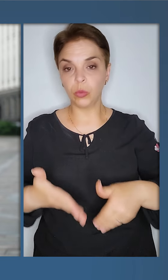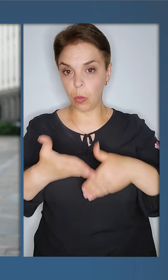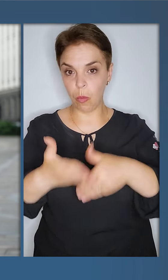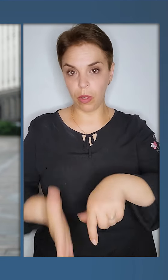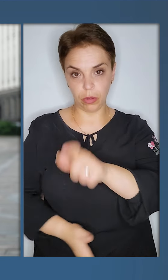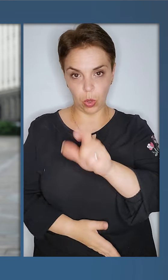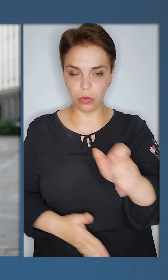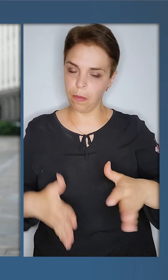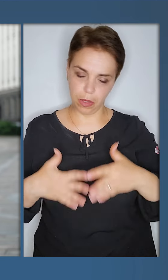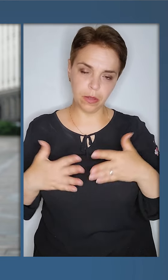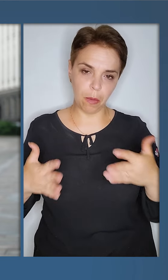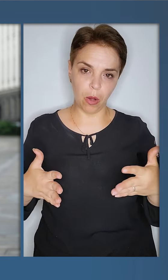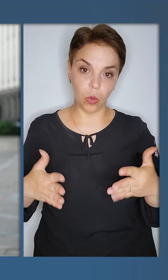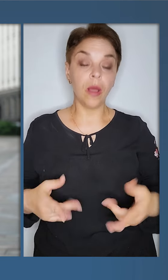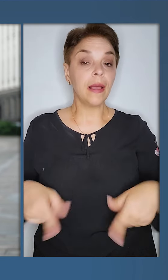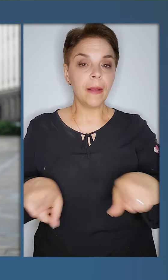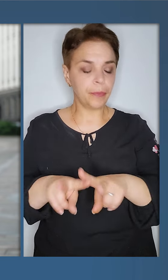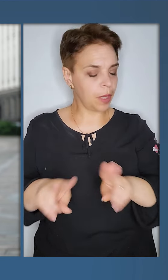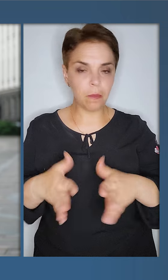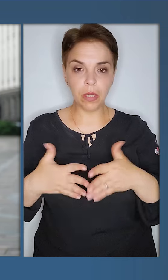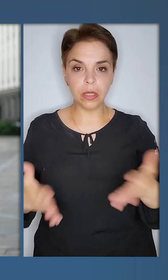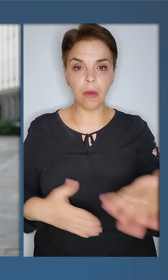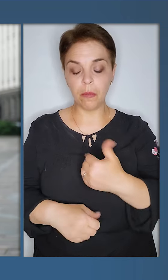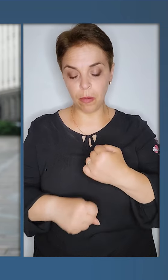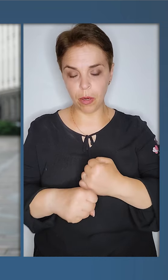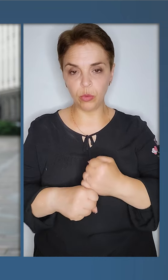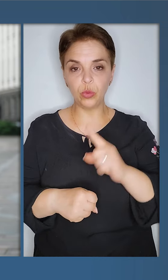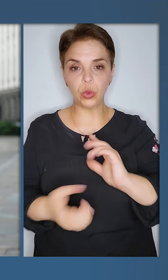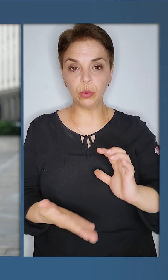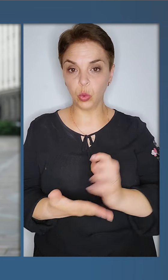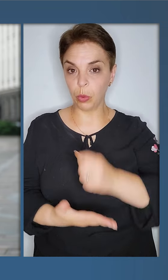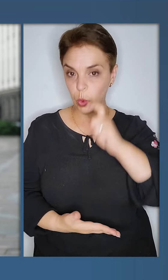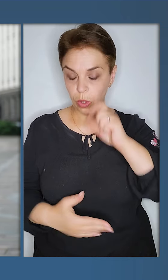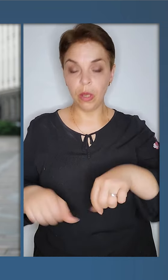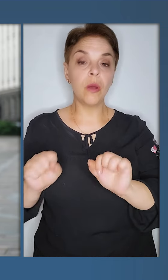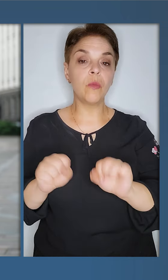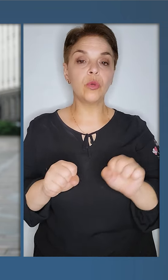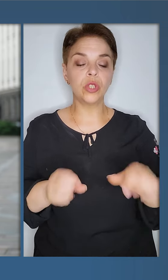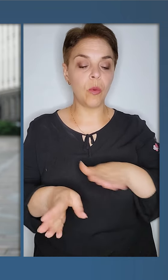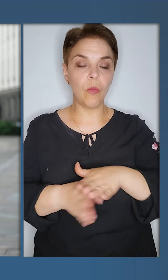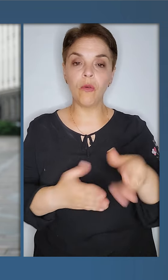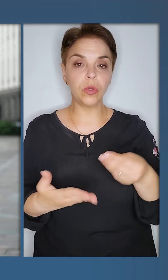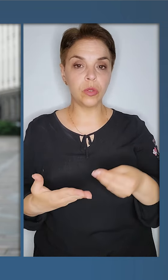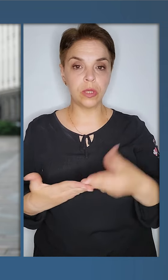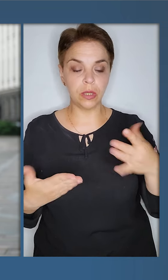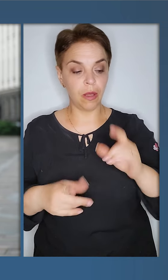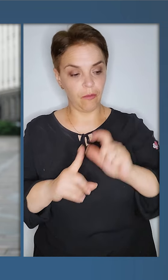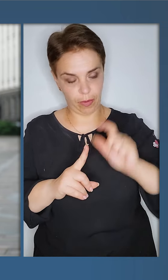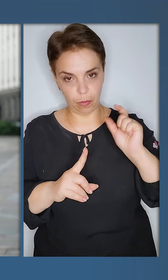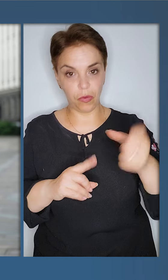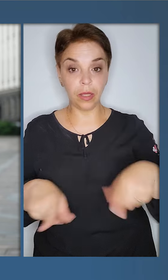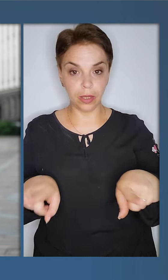щоб допомогти людям максимально. І так само максимально ми працюємо, щоб здобути Україні можливість повноцінно